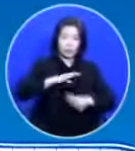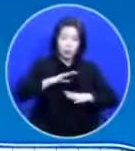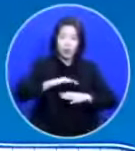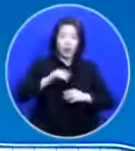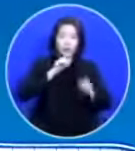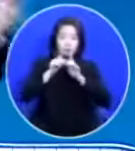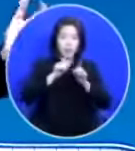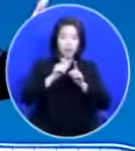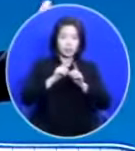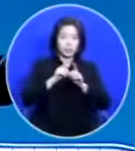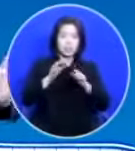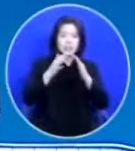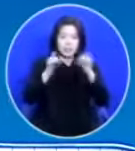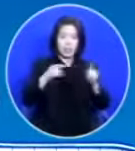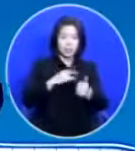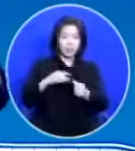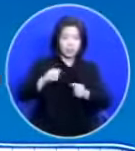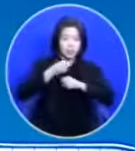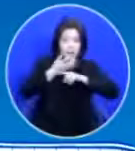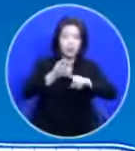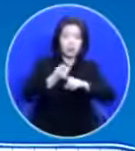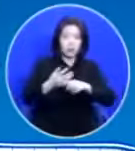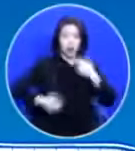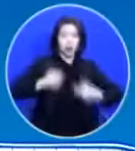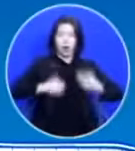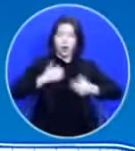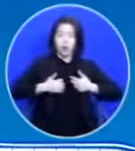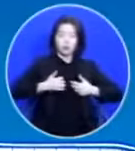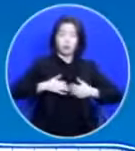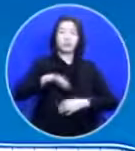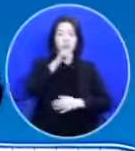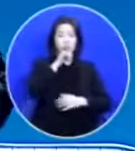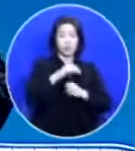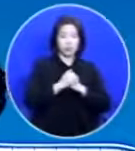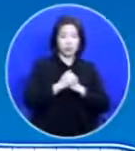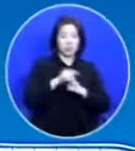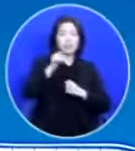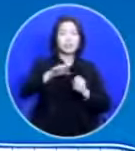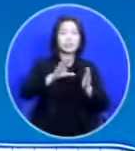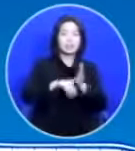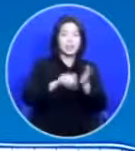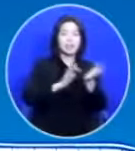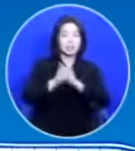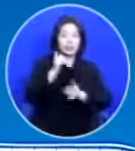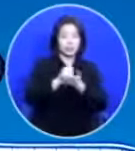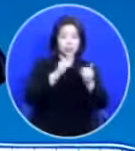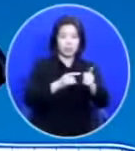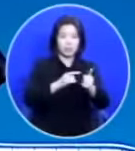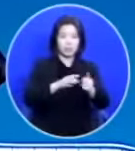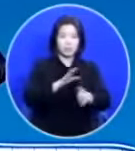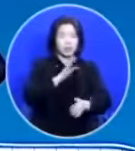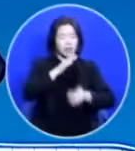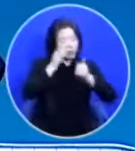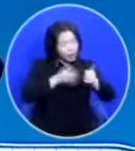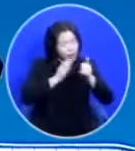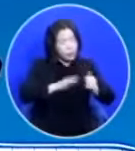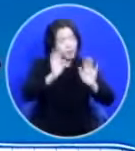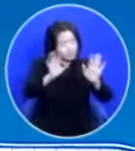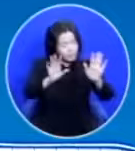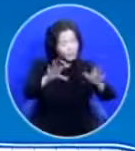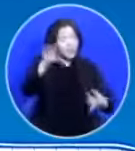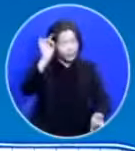사람들에게 전하자 막 흥분이 되어 있었어요 그때 예수님께서 제발 좀 가만히 있어